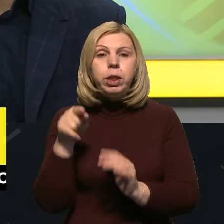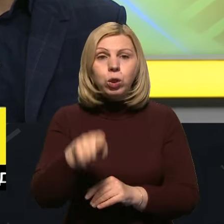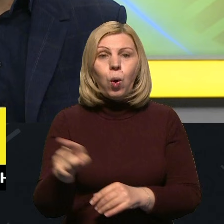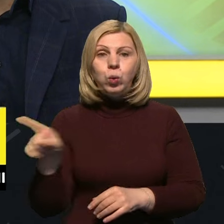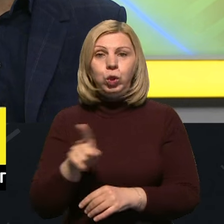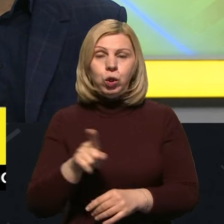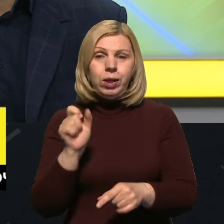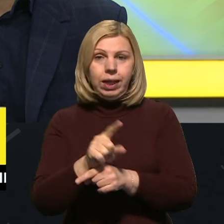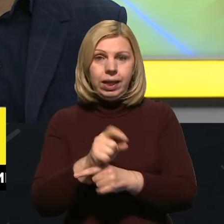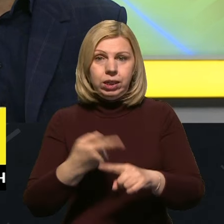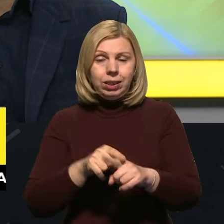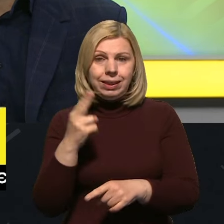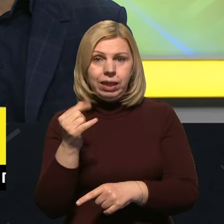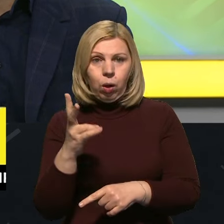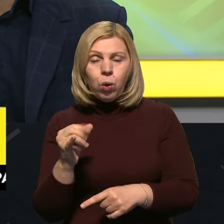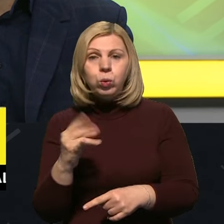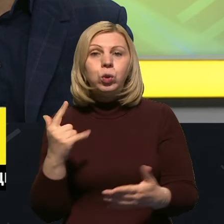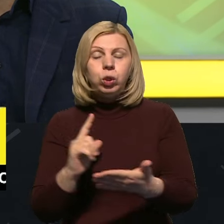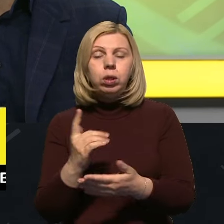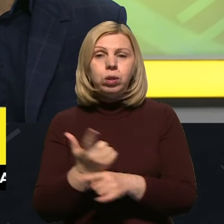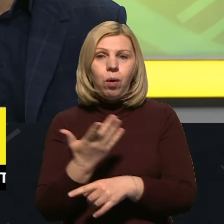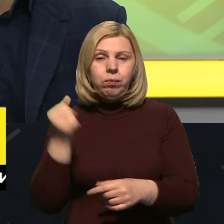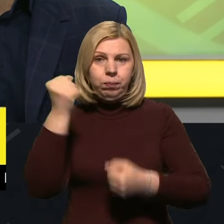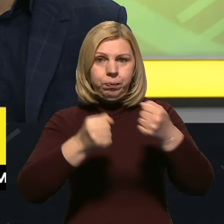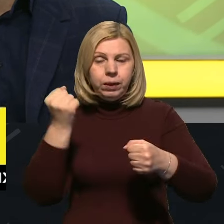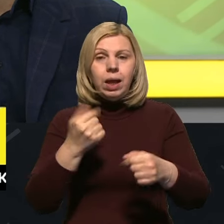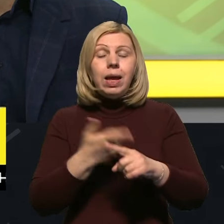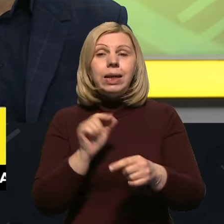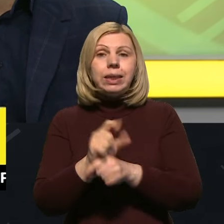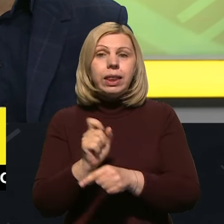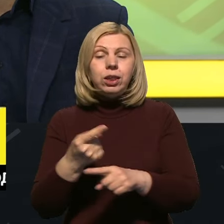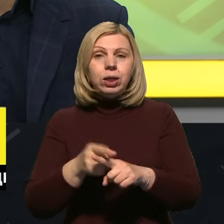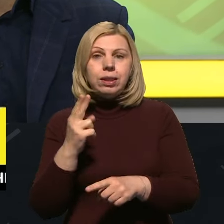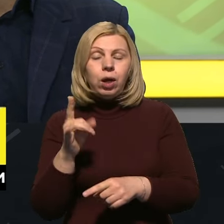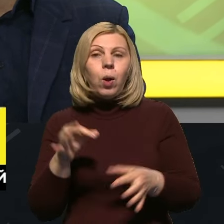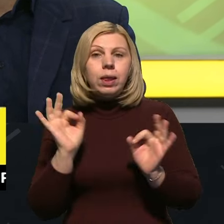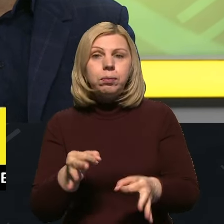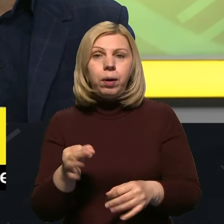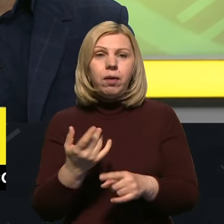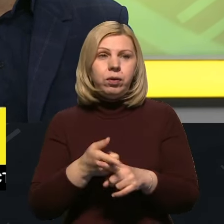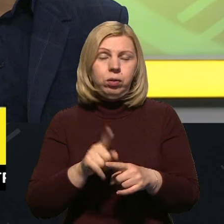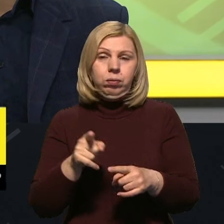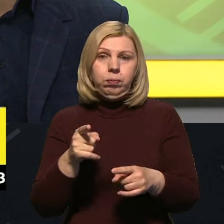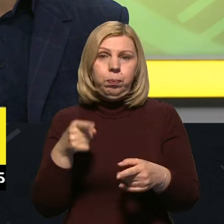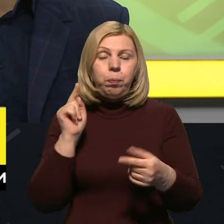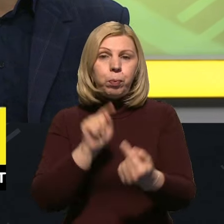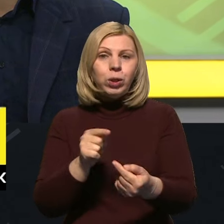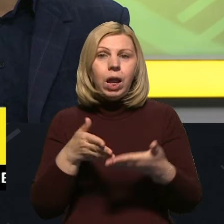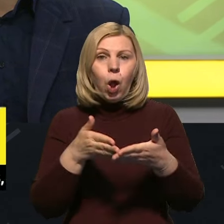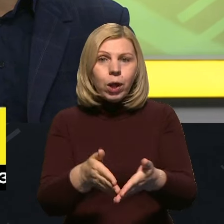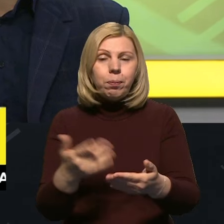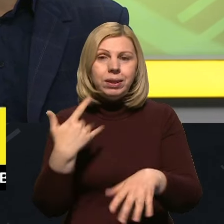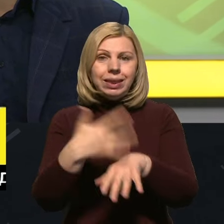задача цієї циркону, знов-таки, не бити по Києву. Задача цього циркону, насправді, як вони декларують, це протикорабельна ракета, це